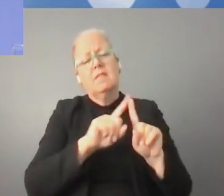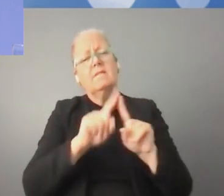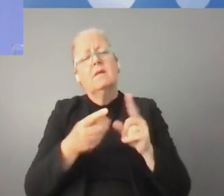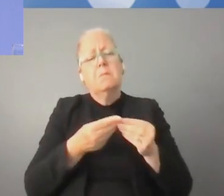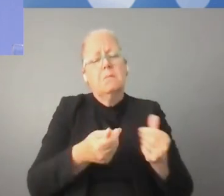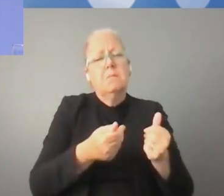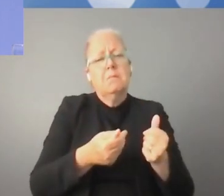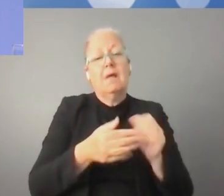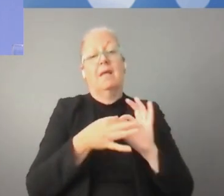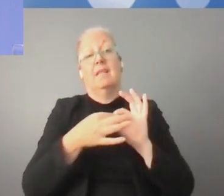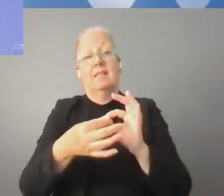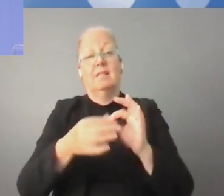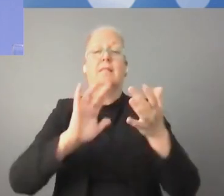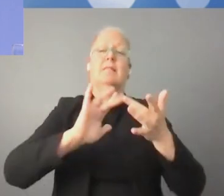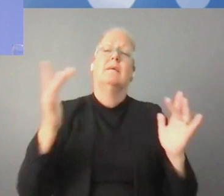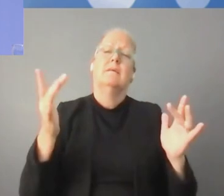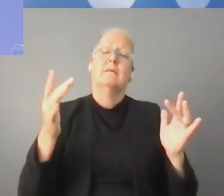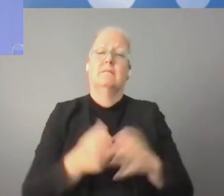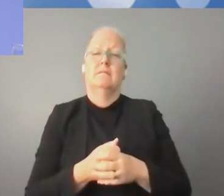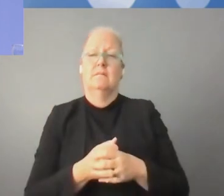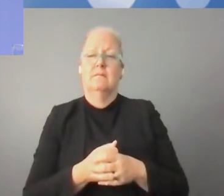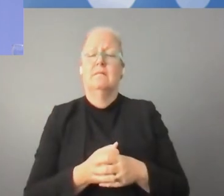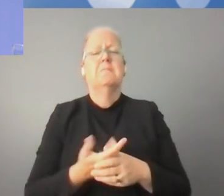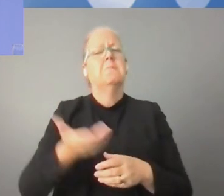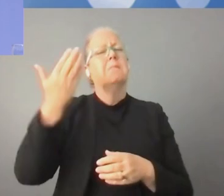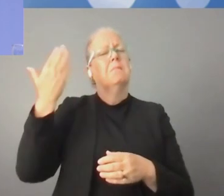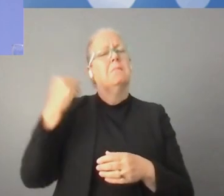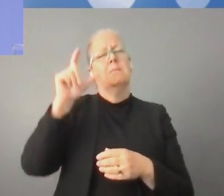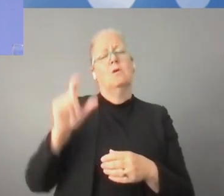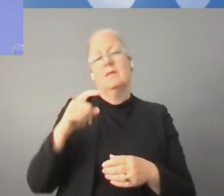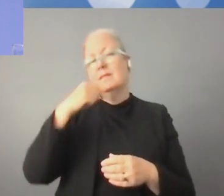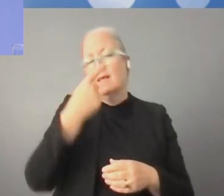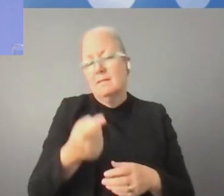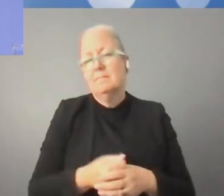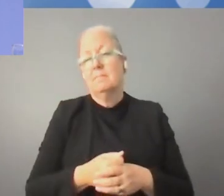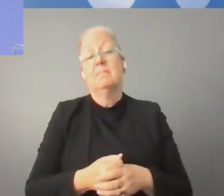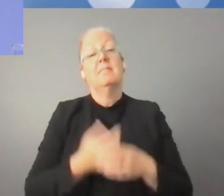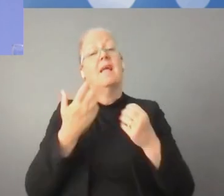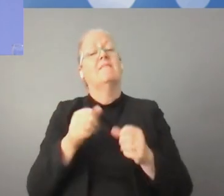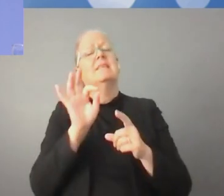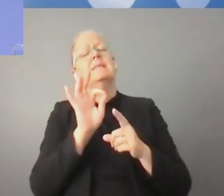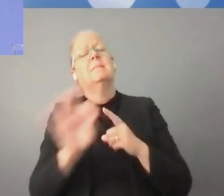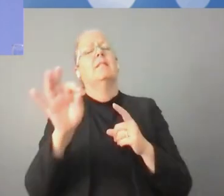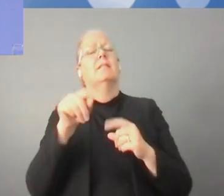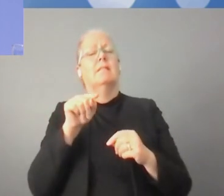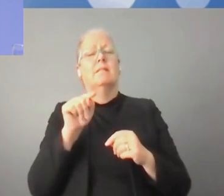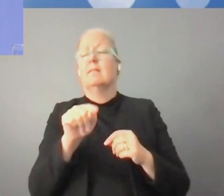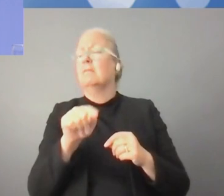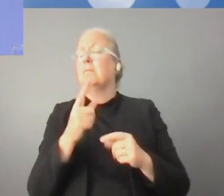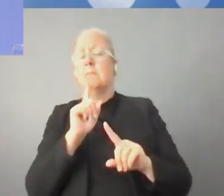قال أن لكل مشكلة مؤقتة هناك حل بسيط